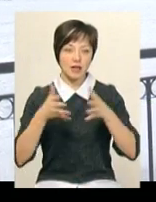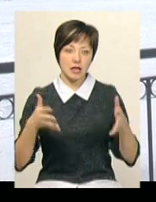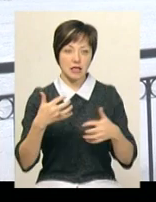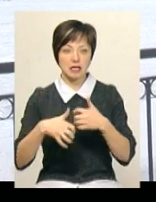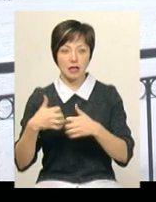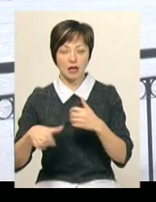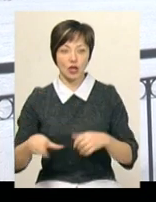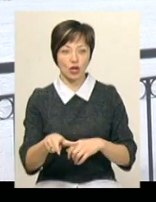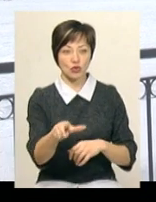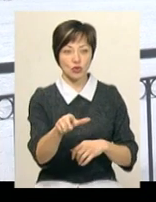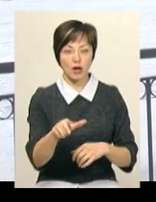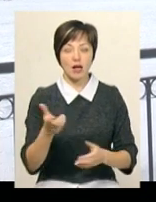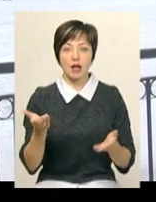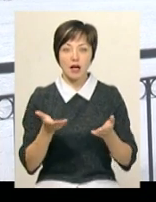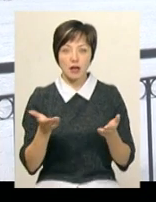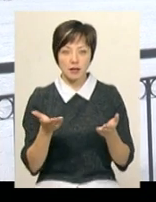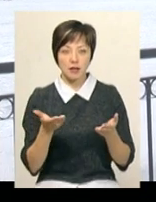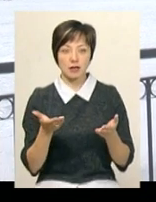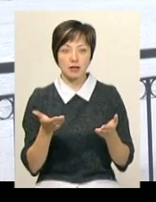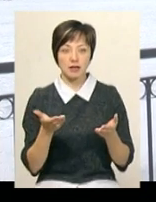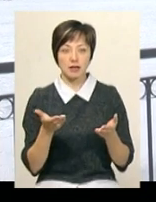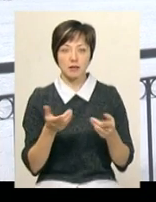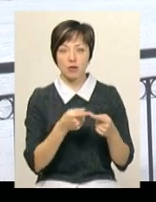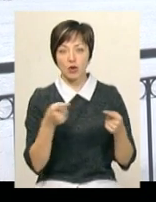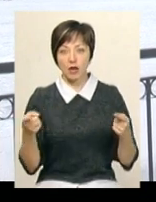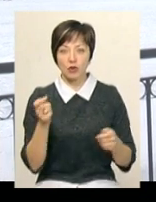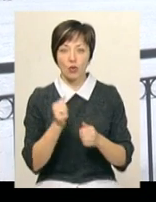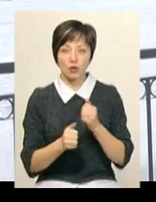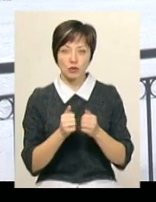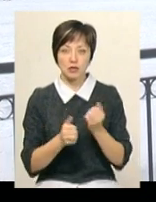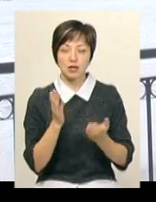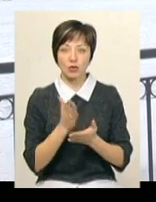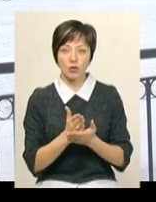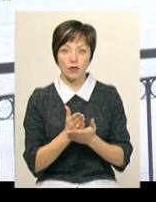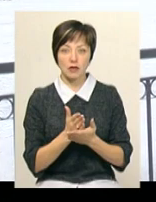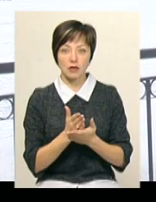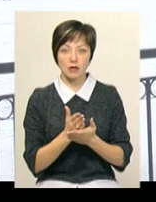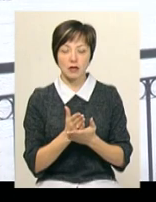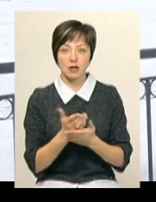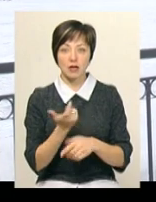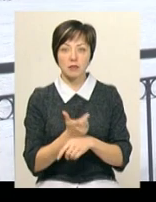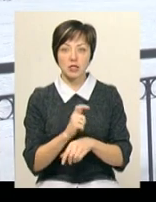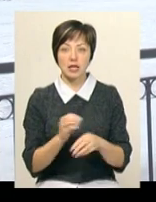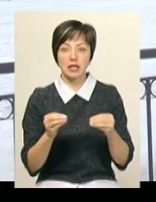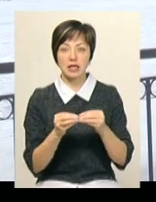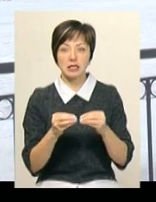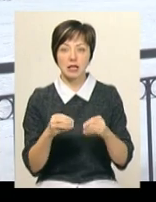середніх річок, протяжність кожної, якої становить більше 10 кілометрів. Всі вони